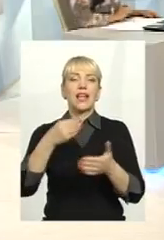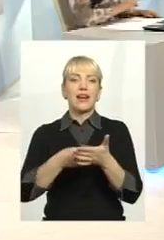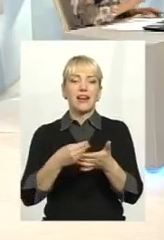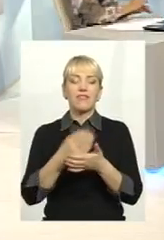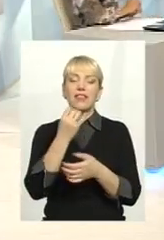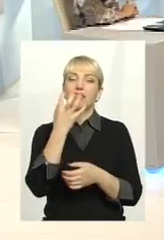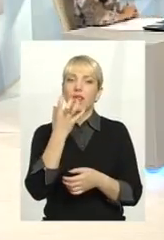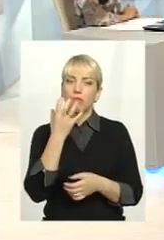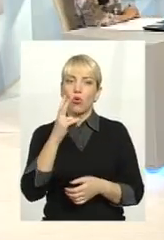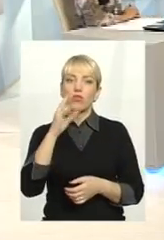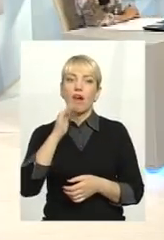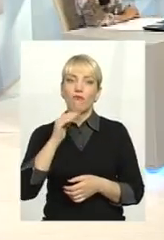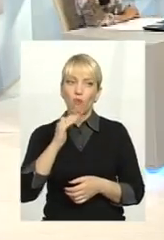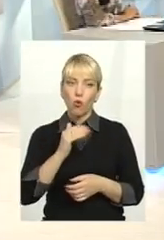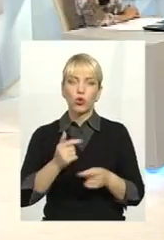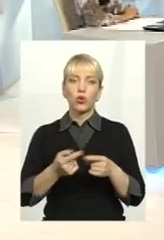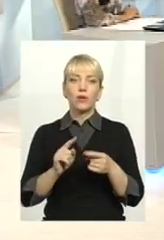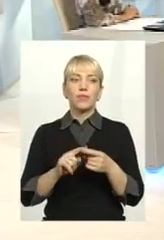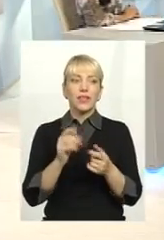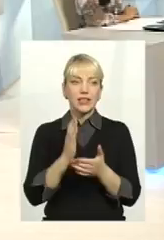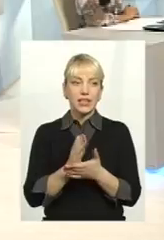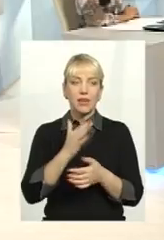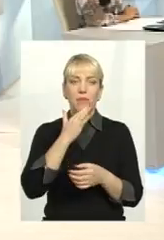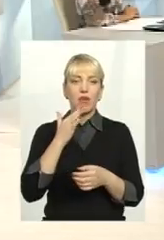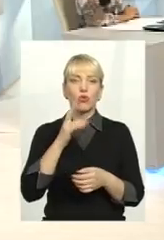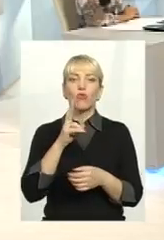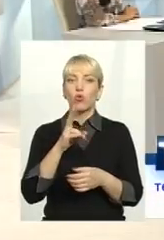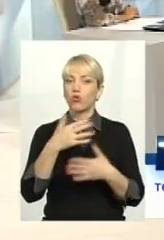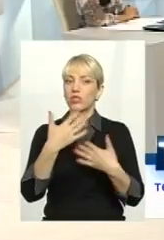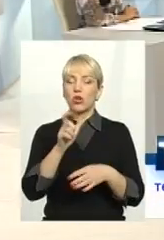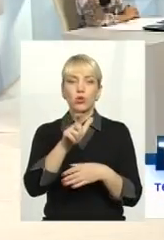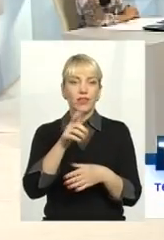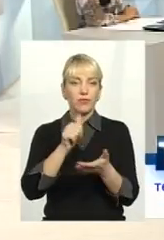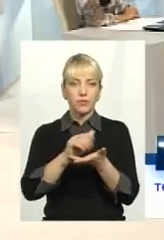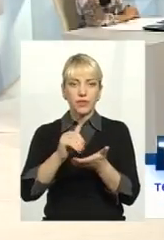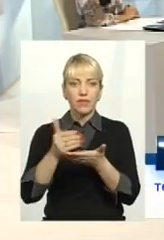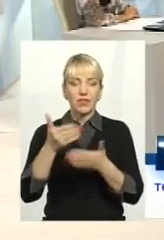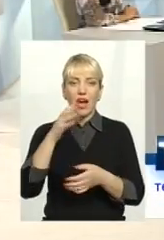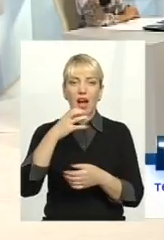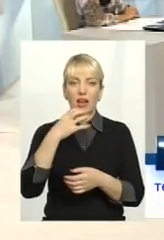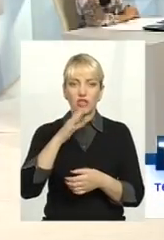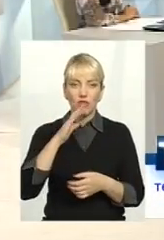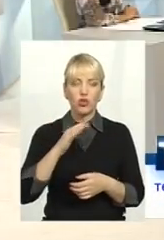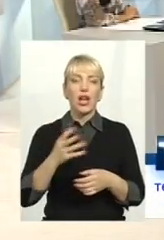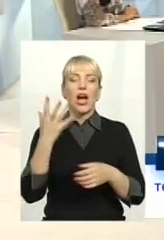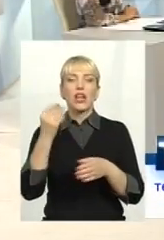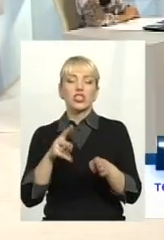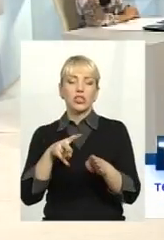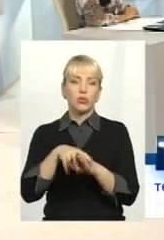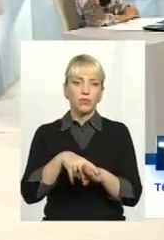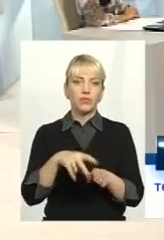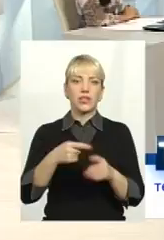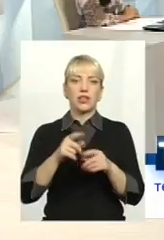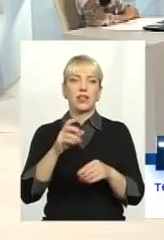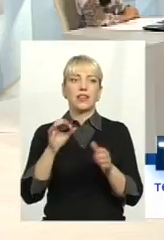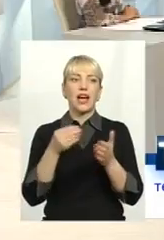безумовно, вона є в когось, бо багато міст, в яких немає вже гарячої води. А одночасно ще і підгрузили тарифами на електроенергію. До речі,